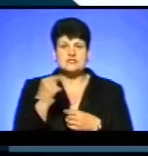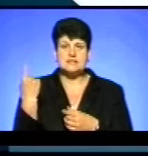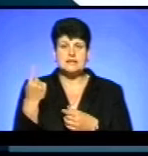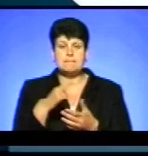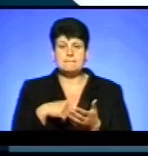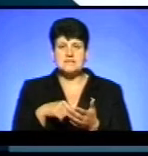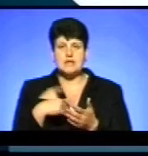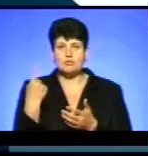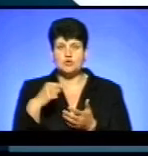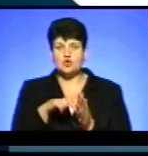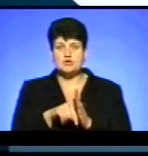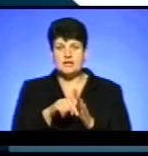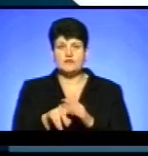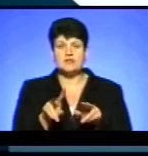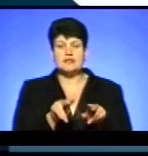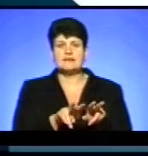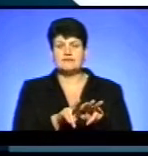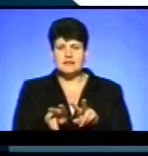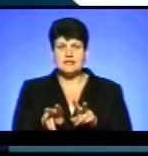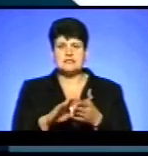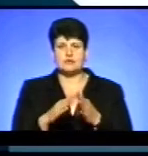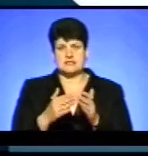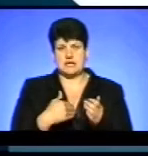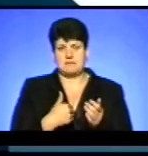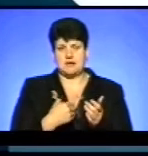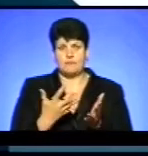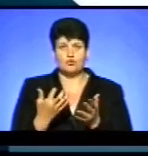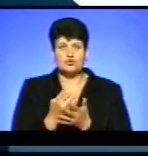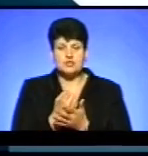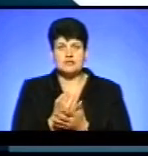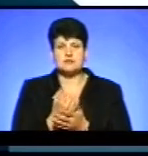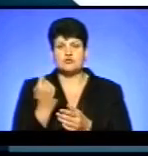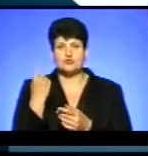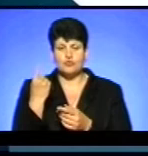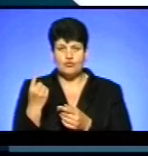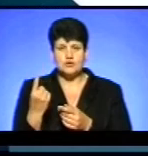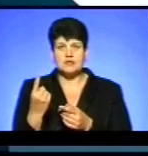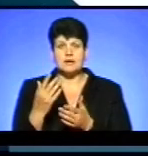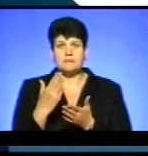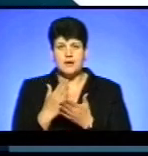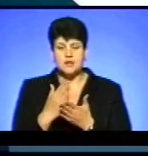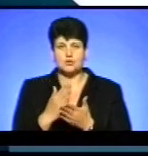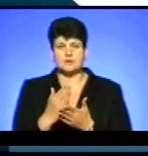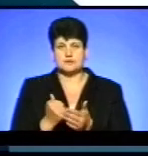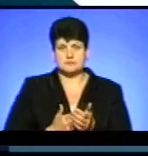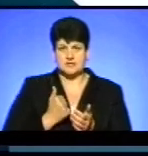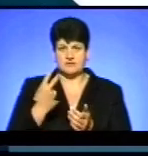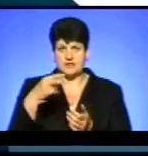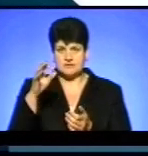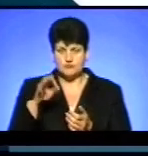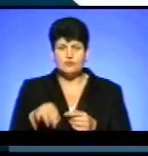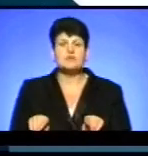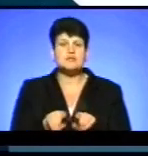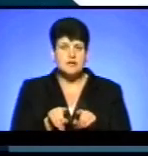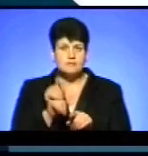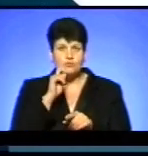значення, вони в такій самій ситуації, як і ми. Виходить, що одні мають за престижність 20%, ті ж самі українські,